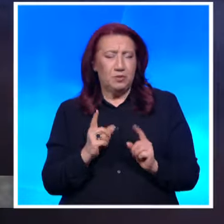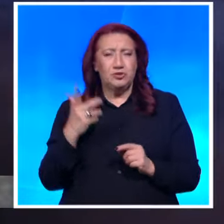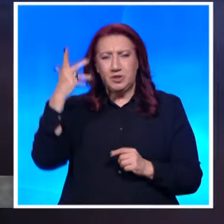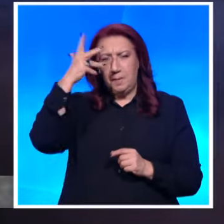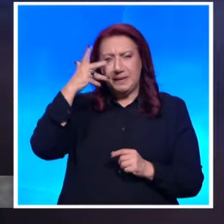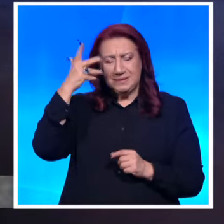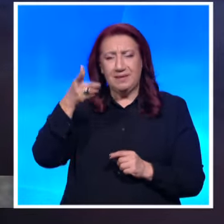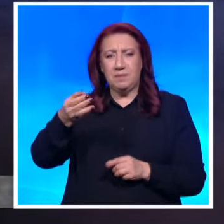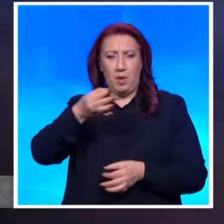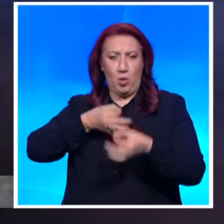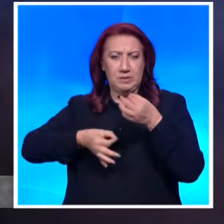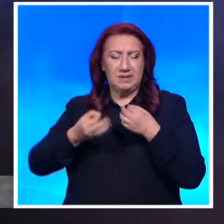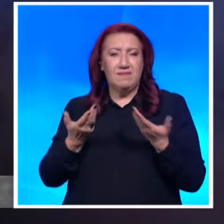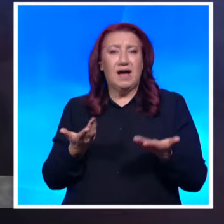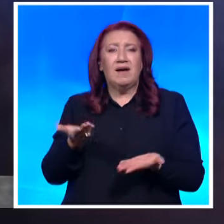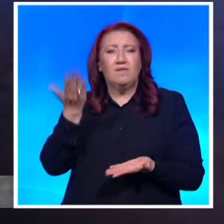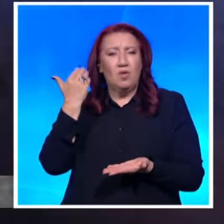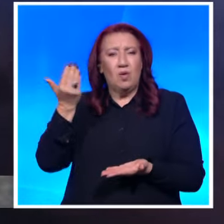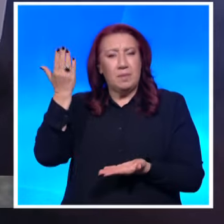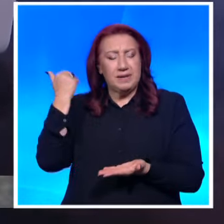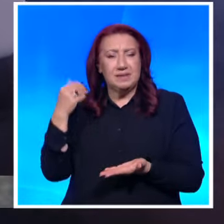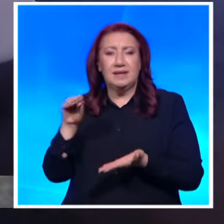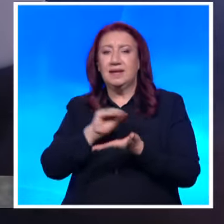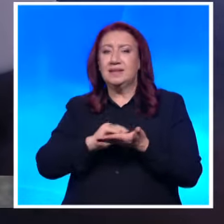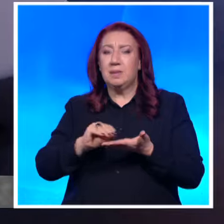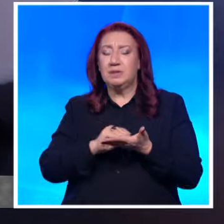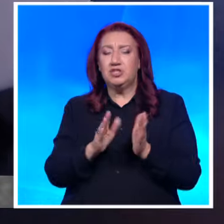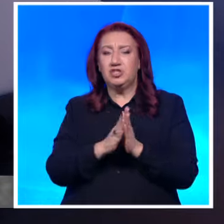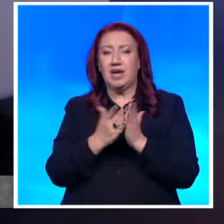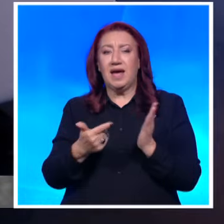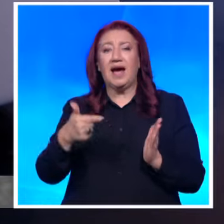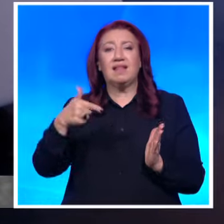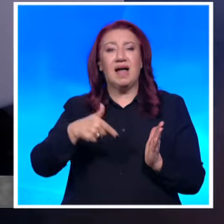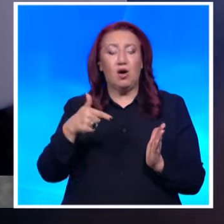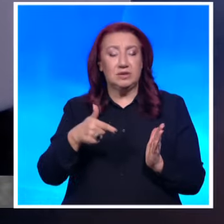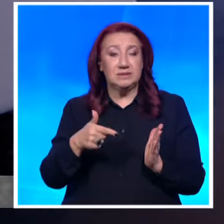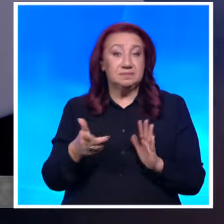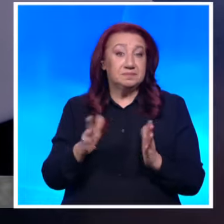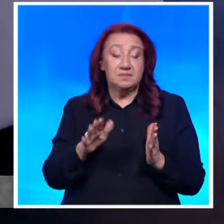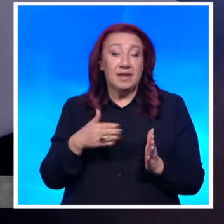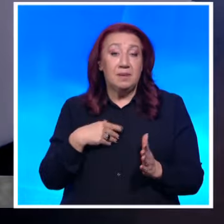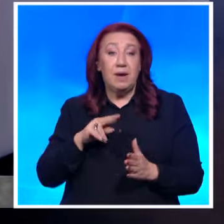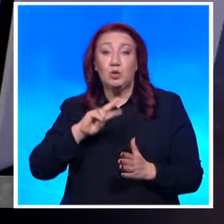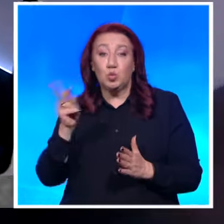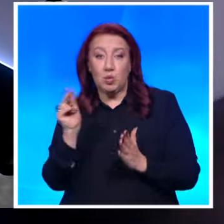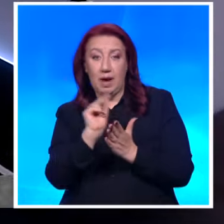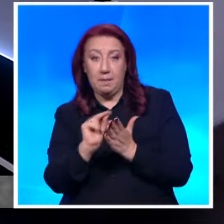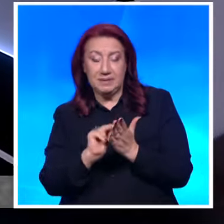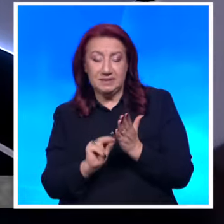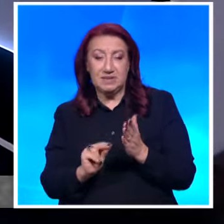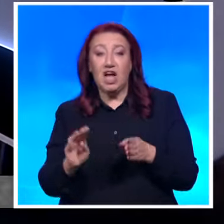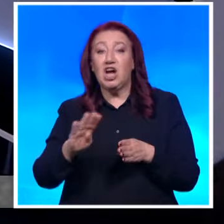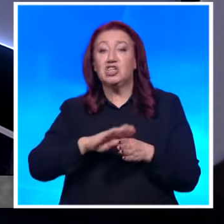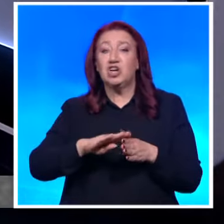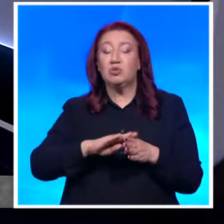какво е било преди написването на глаголицата? Дали имало друга писменост? Чернори с храбър единственият източник, който